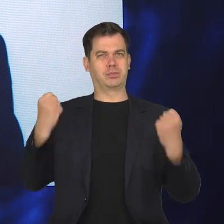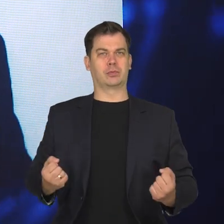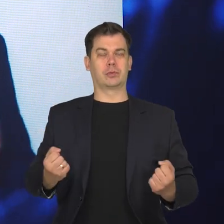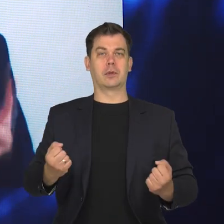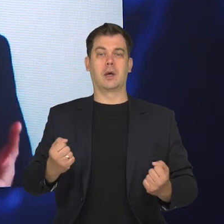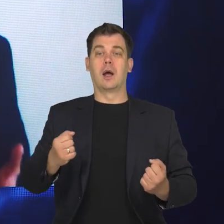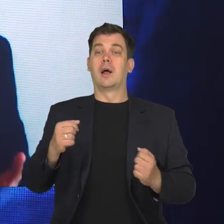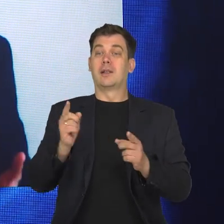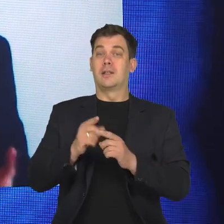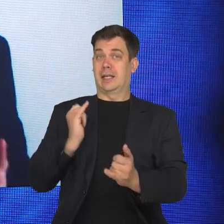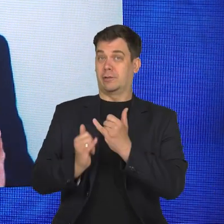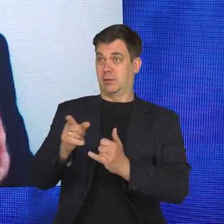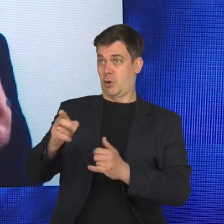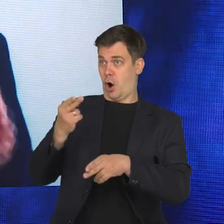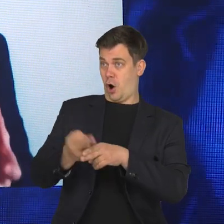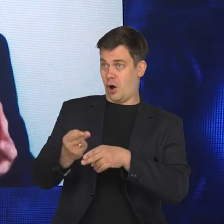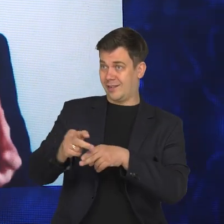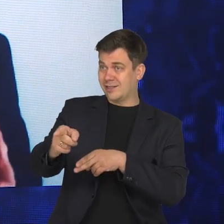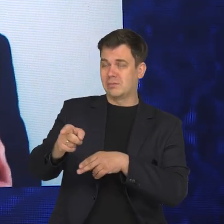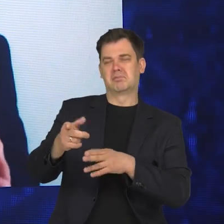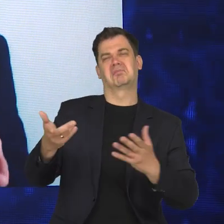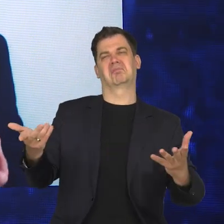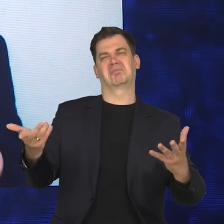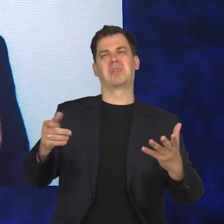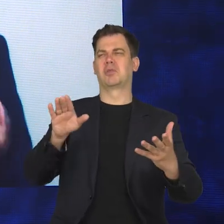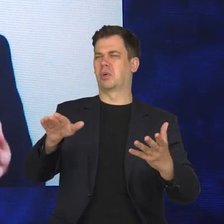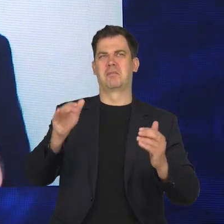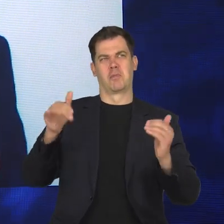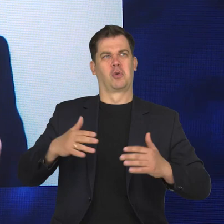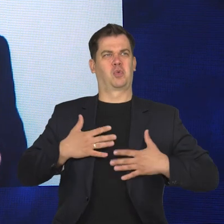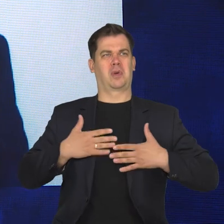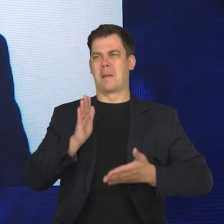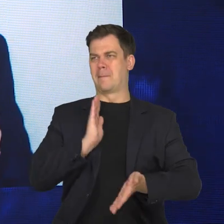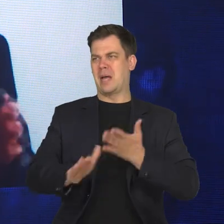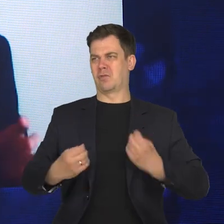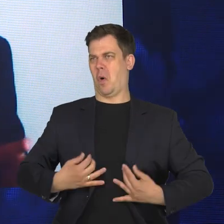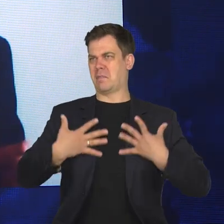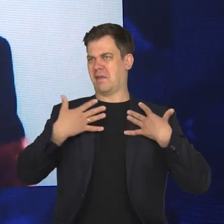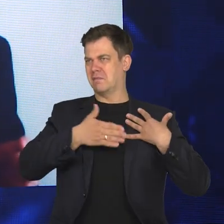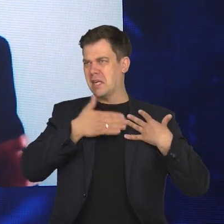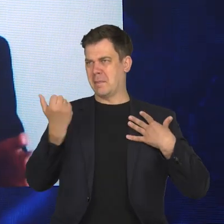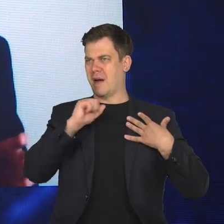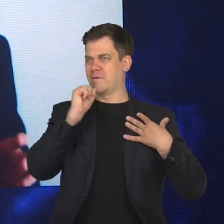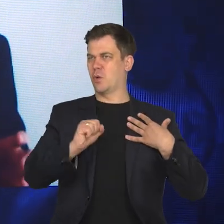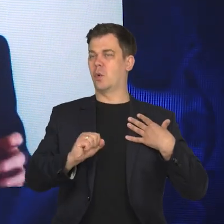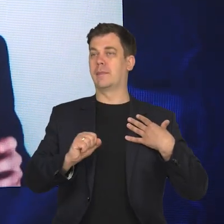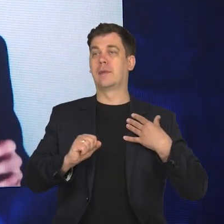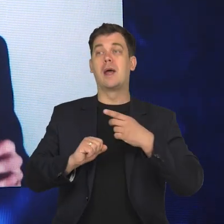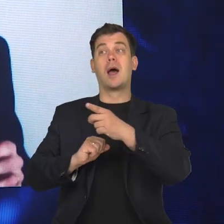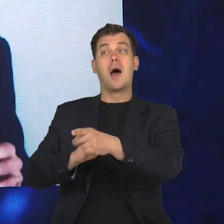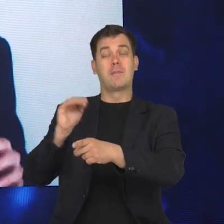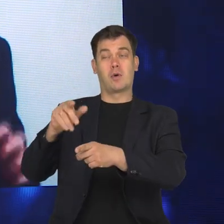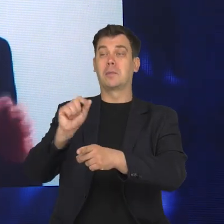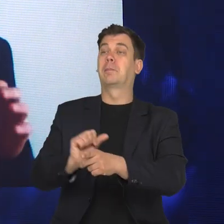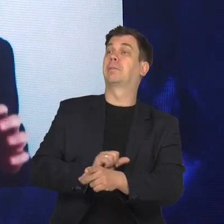obciążenie. Ty, gdybyś zachorował, jest bardzo duża szansa, że przejdziesz w to zupełnie bezobjawowo. I tutaj